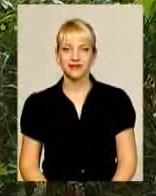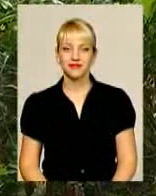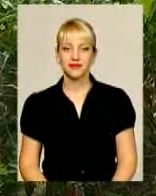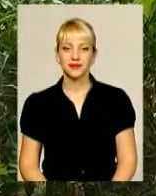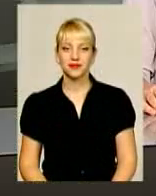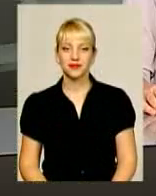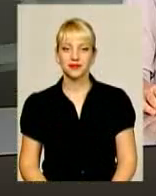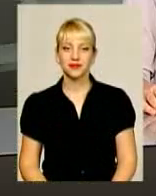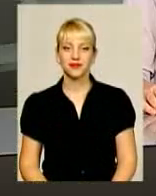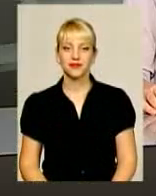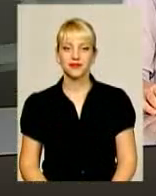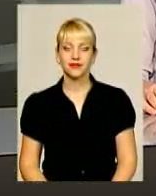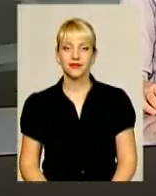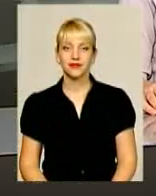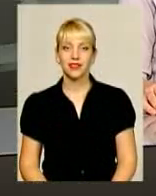випуску.